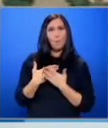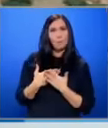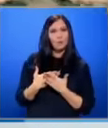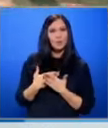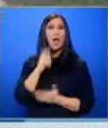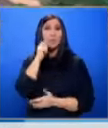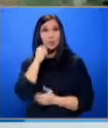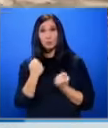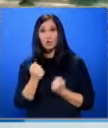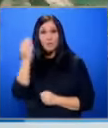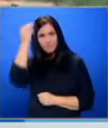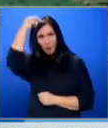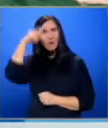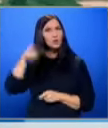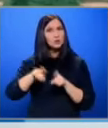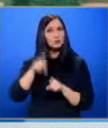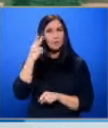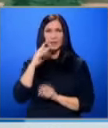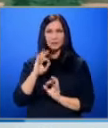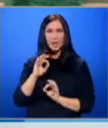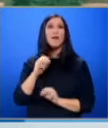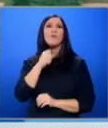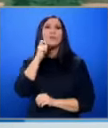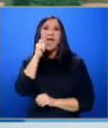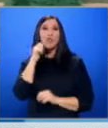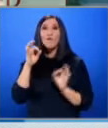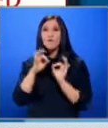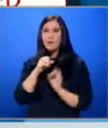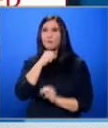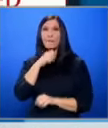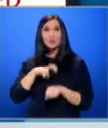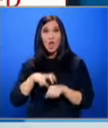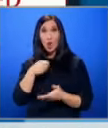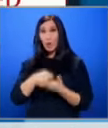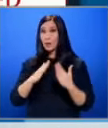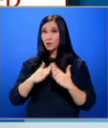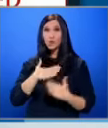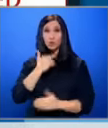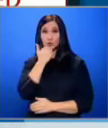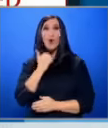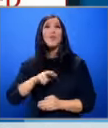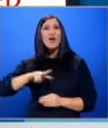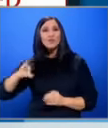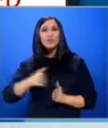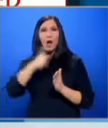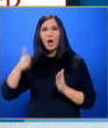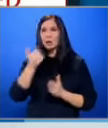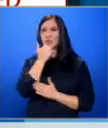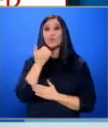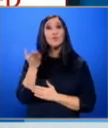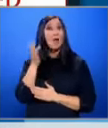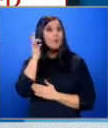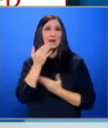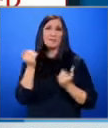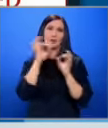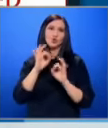България и той е билетанец Ами дядо му Филип и баба му Джани си купиха къща в нашото село На другия край на селото, на тях, но има